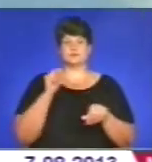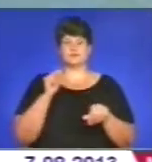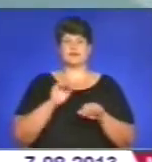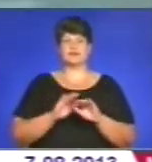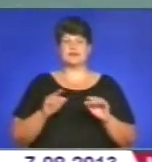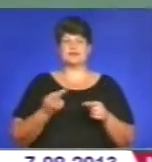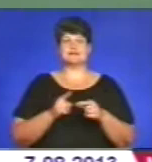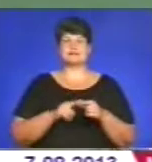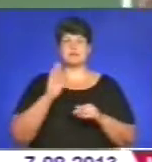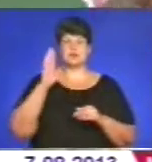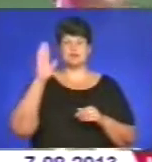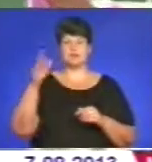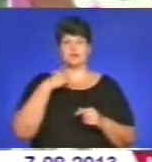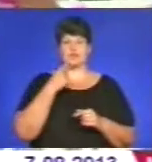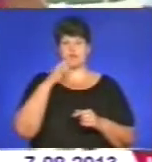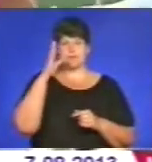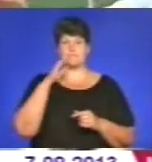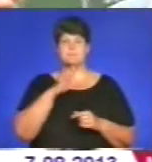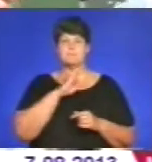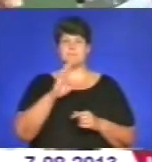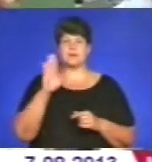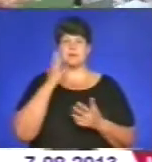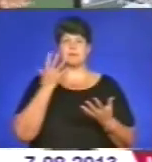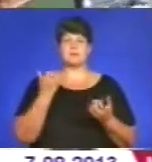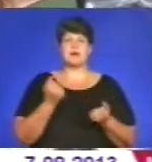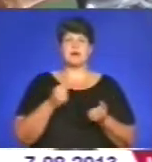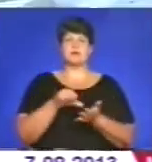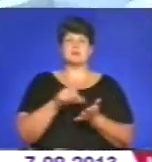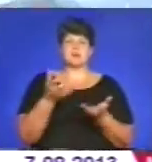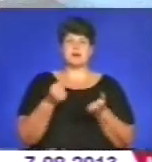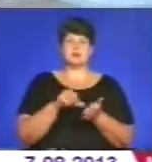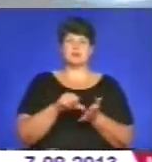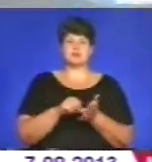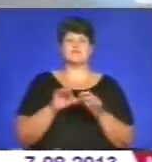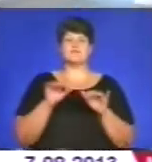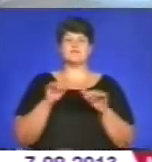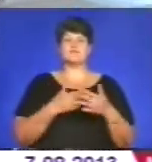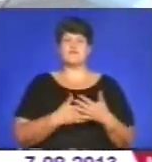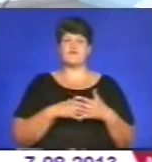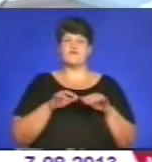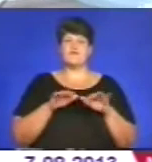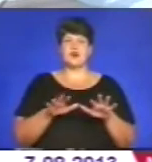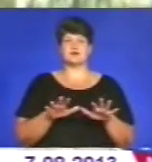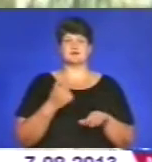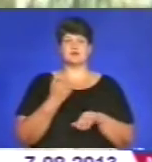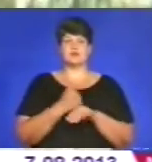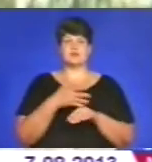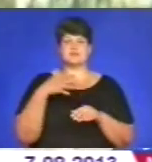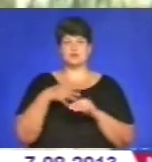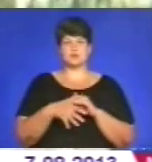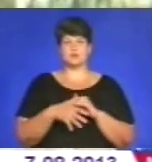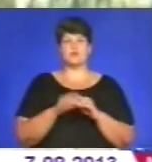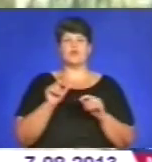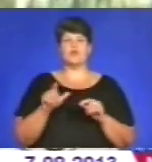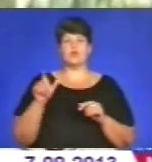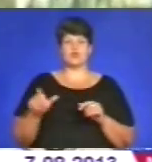майбутнє, сенс життя, кажуть батьки, які брали участь в акції. Для дітей найголовніше у стосунках з батьками – розуміння. В людях я